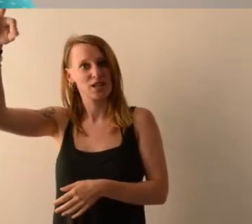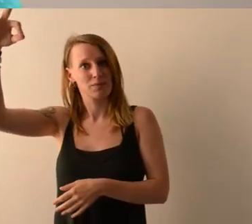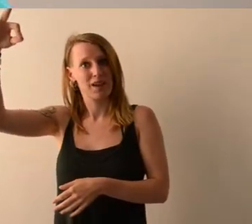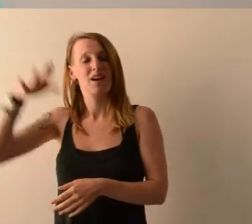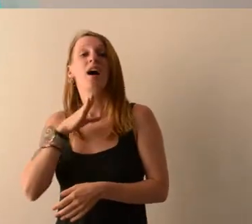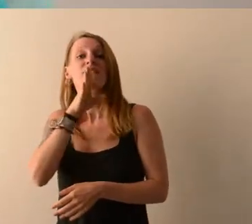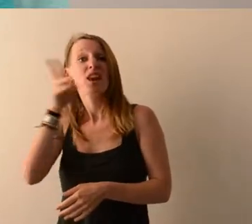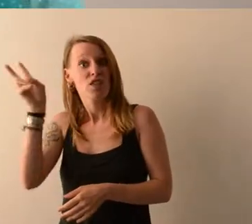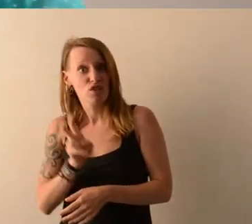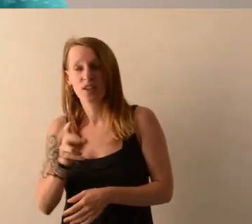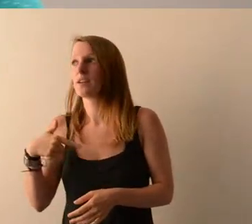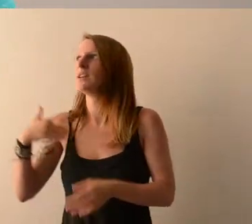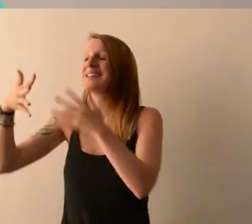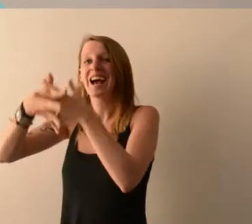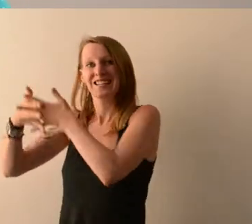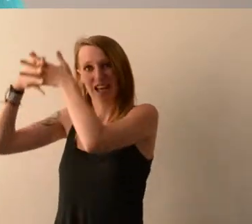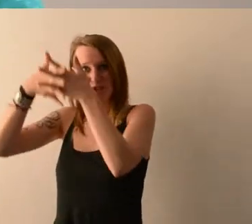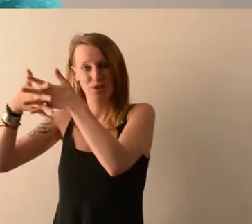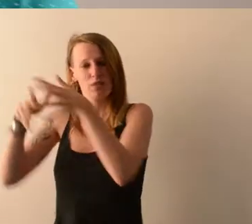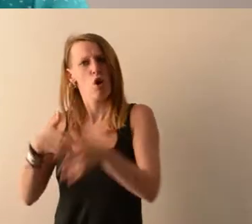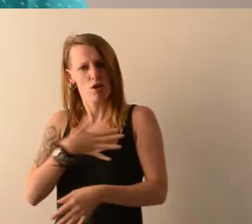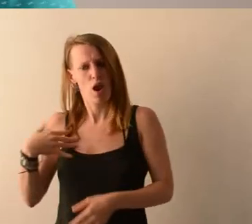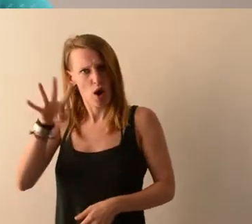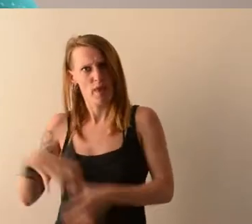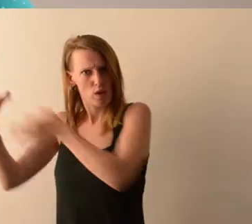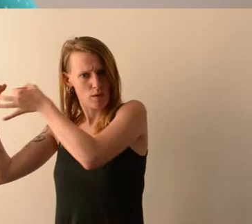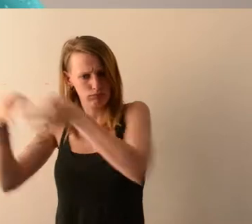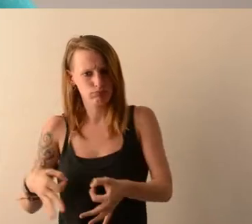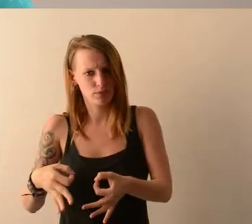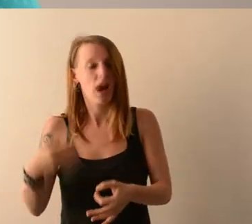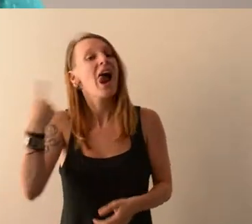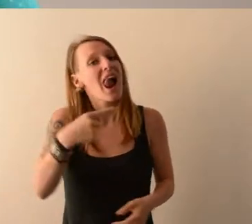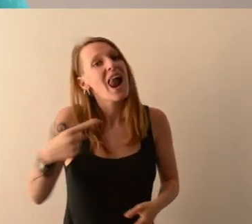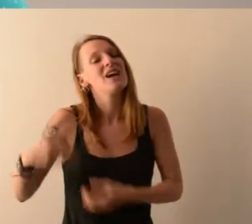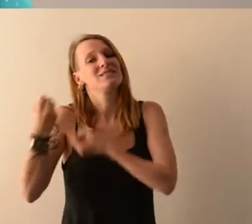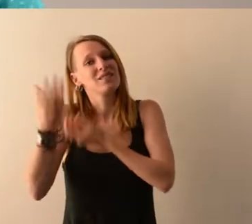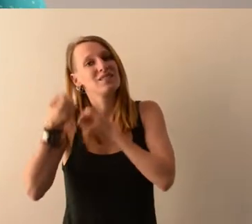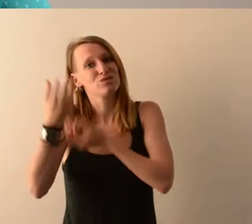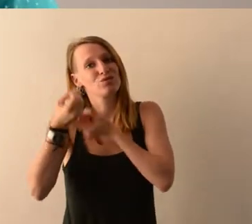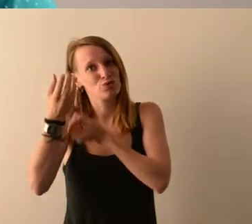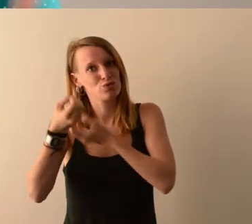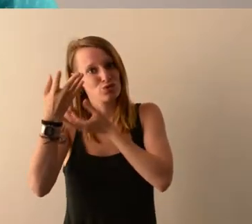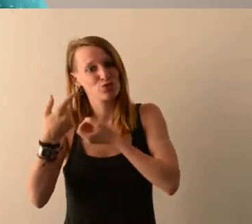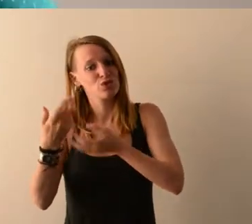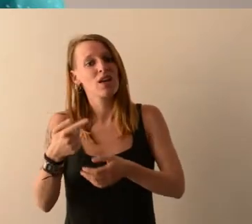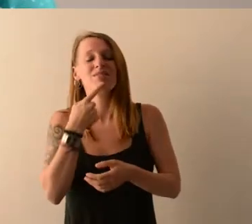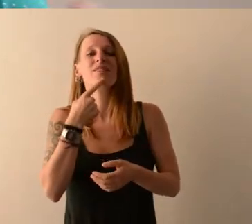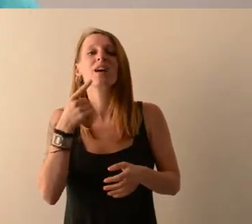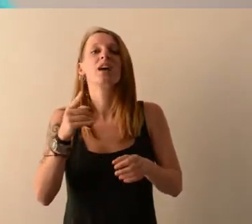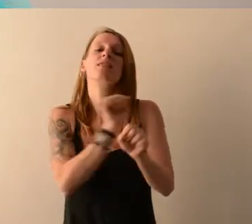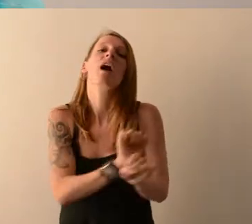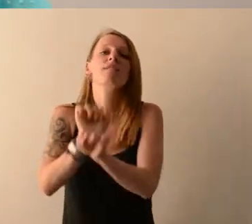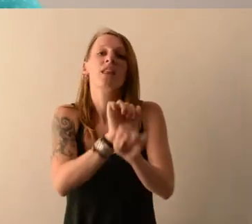que jo el vull aterrar a Catalunya. Hi ha una sèrie de discursos que estan defensant el dret a l'estat propi en tant que farem un estat